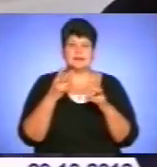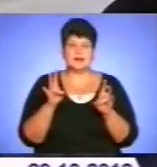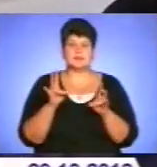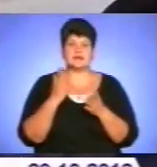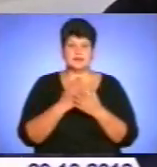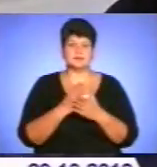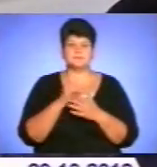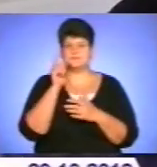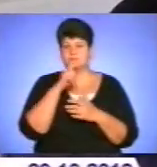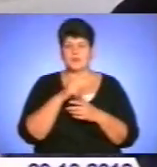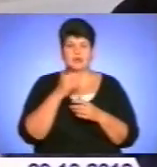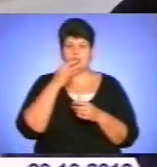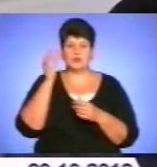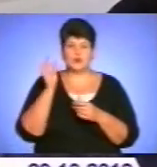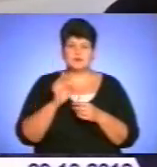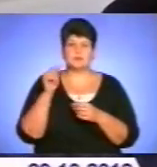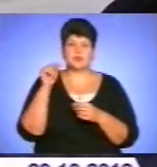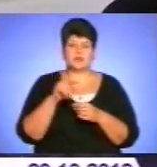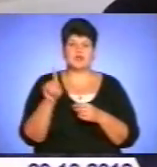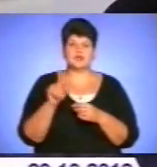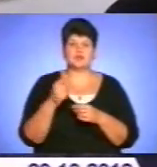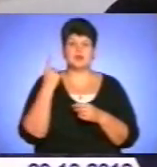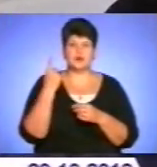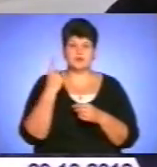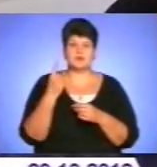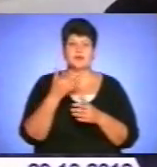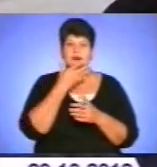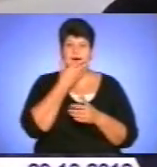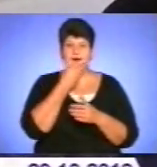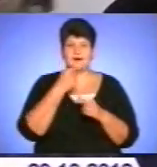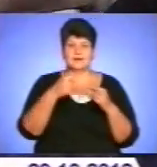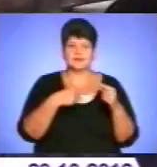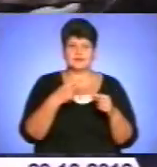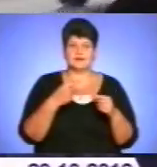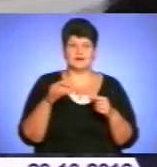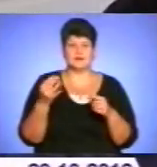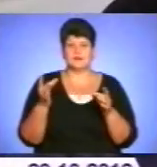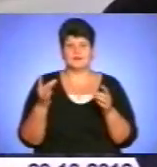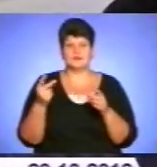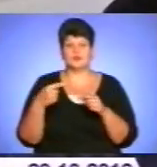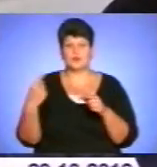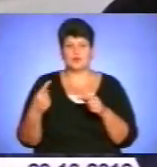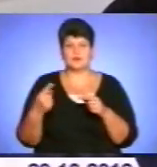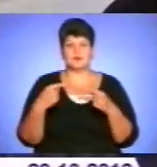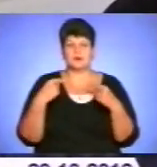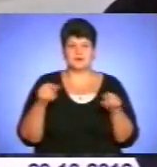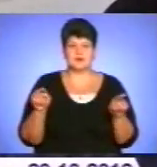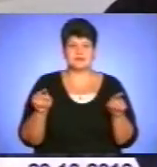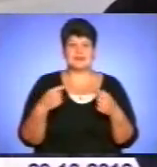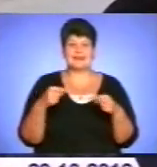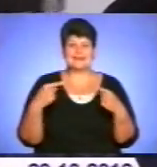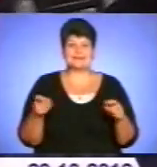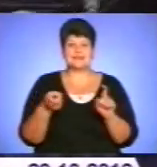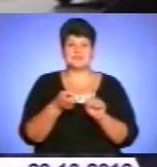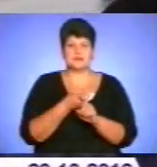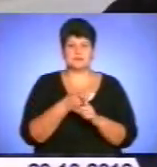гіркий досвід. Було ряд дорожньо-тараснути пригод через те, що на одній осі були гарні зимовищини, а на другій – звичайні літні. Тобто, різне щеплення шин, воно призвозить